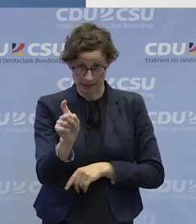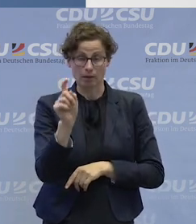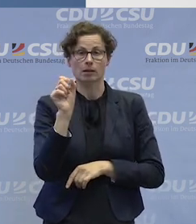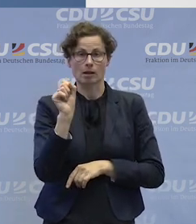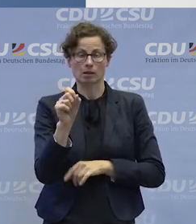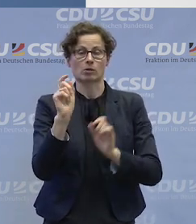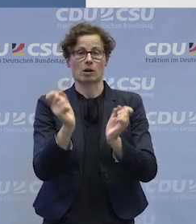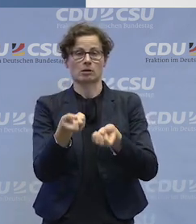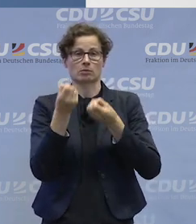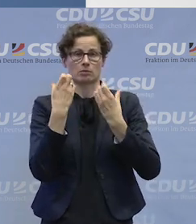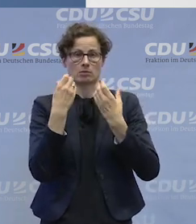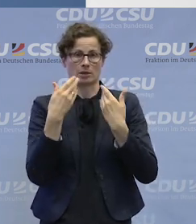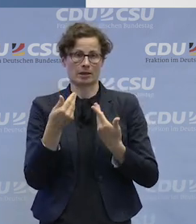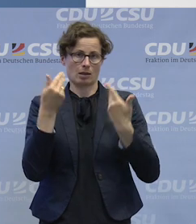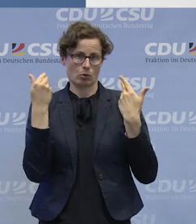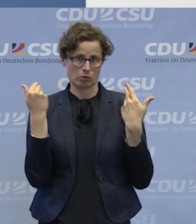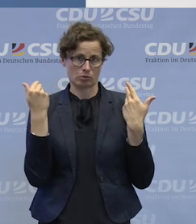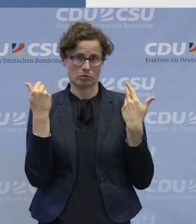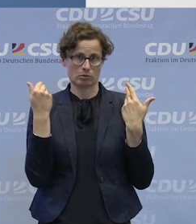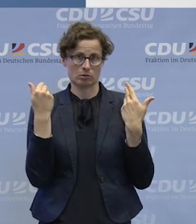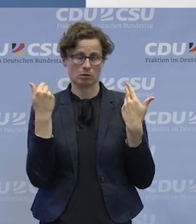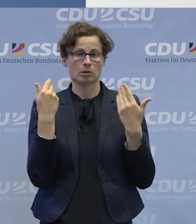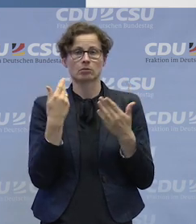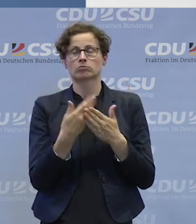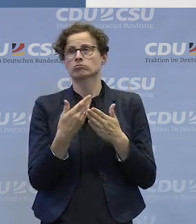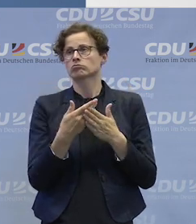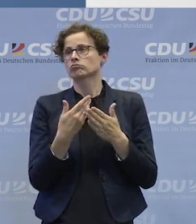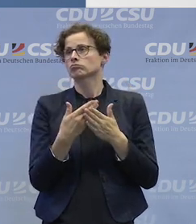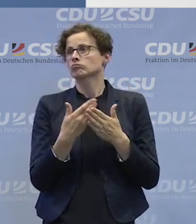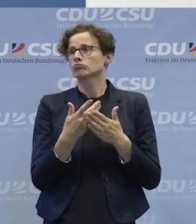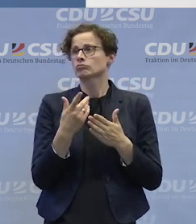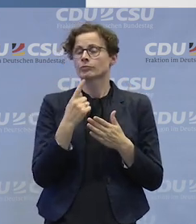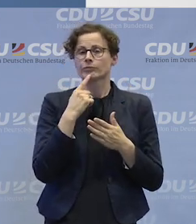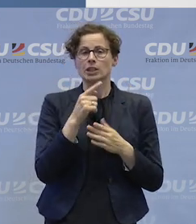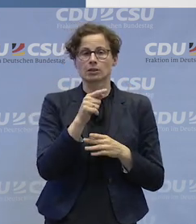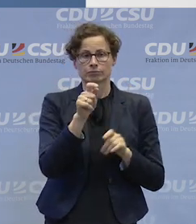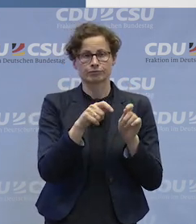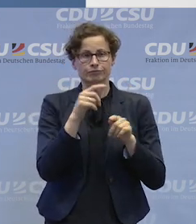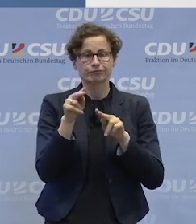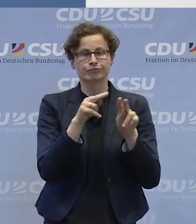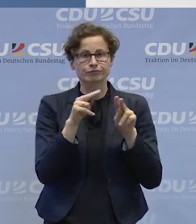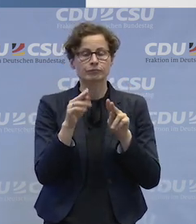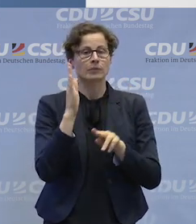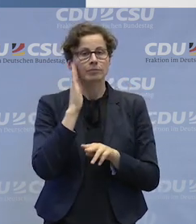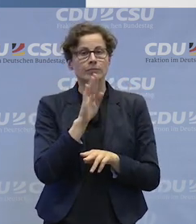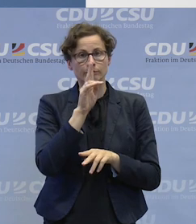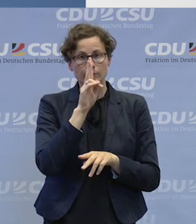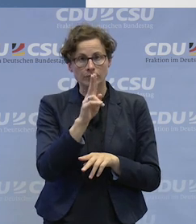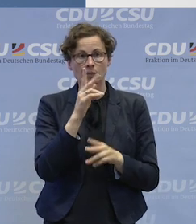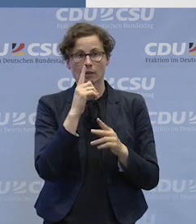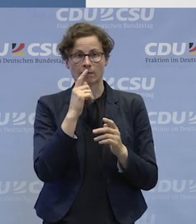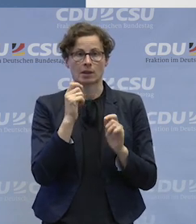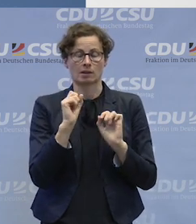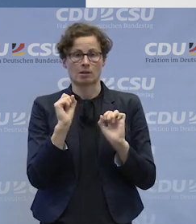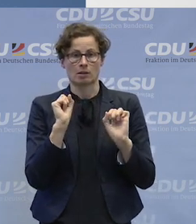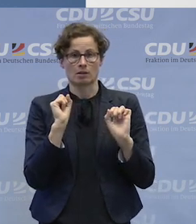ich den Film. Und dann kann ich tatsächlich wissen, in dem Film, wo es dann drin steht oder gesagt wird, bitte achten Sie beim Legen der Geschirrtücher auf die linke